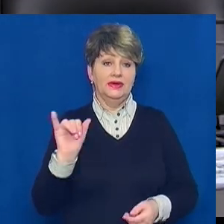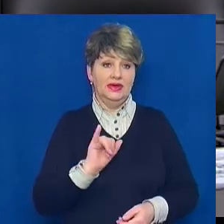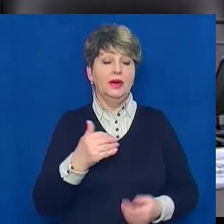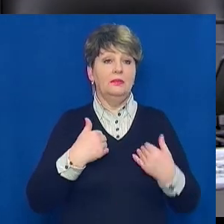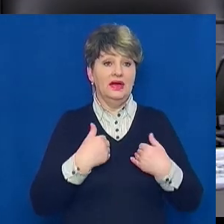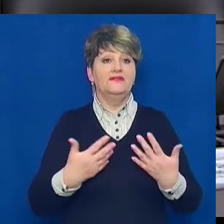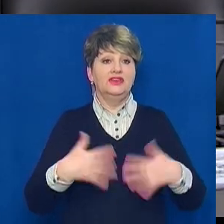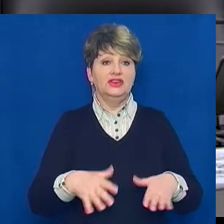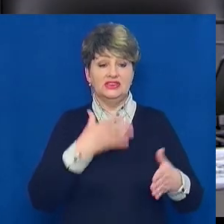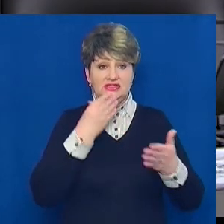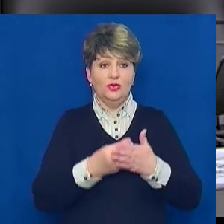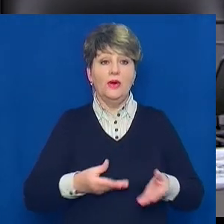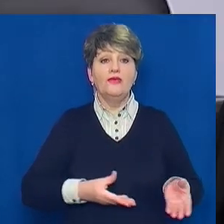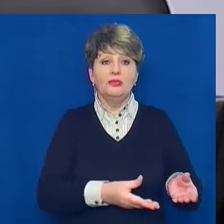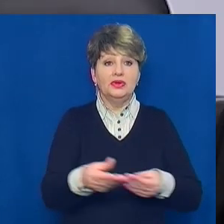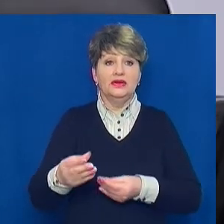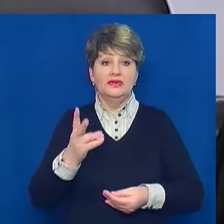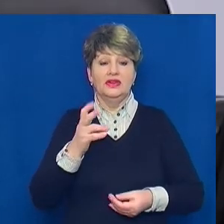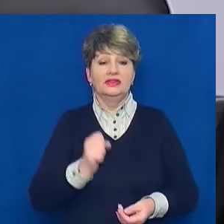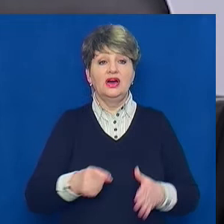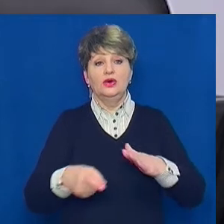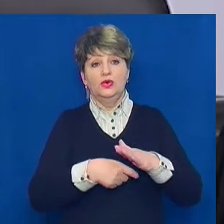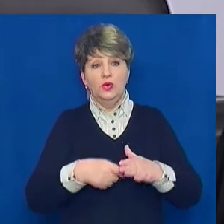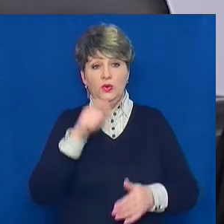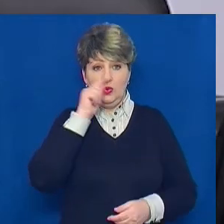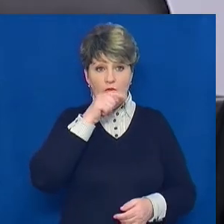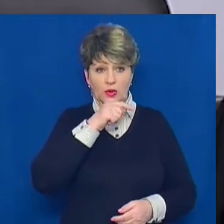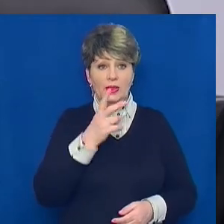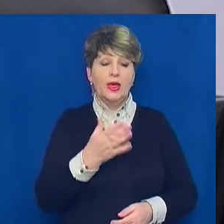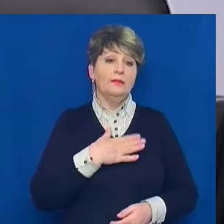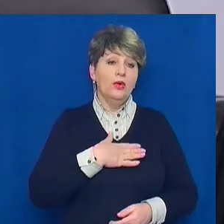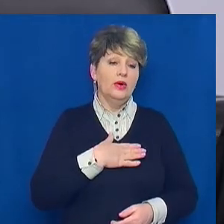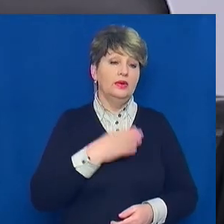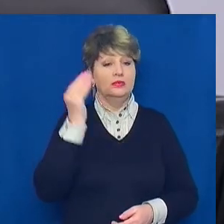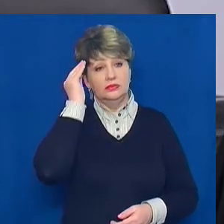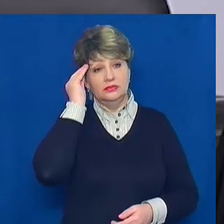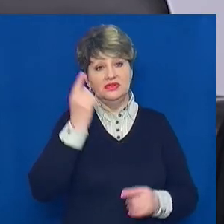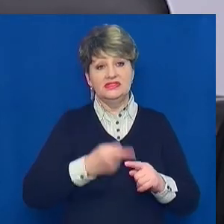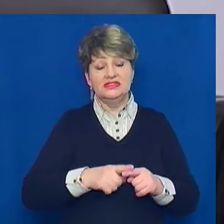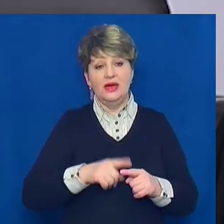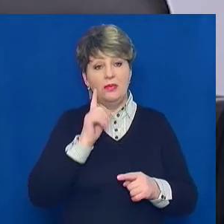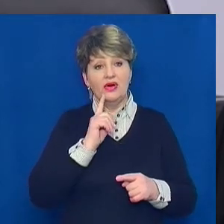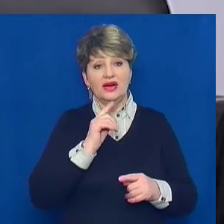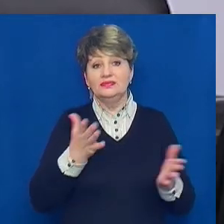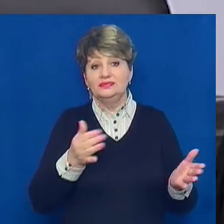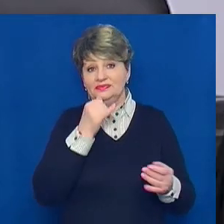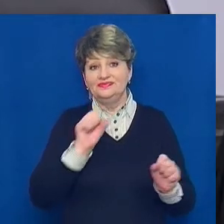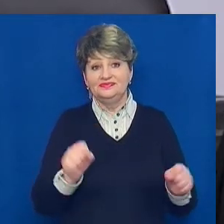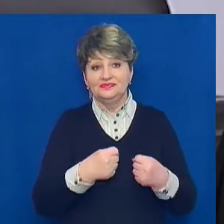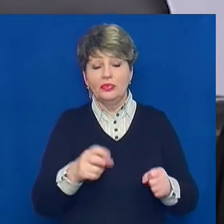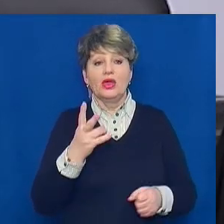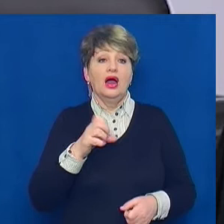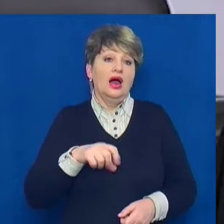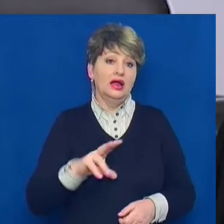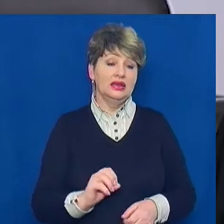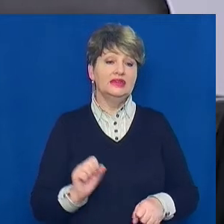втрачаємо свій вплив на ці території. На мій погляд, це зараз є недоречним, але зупинити цей процес Національна Рада